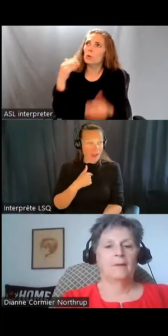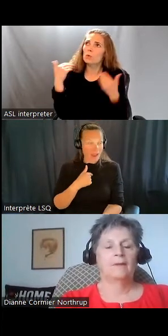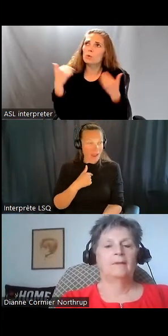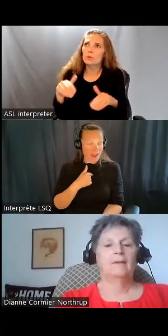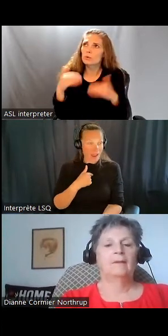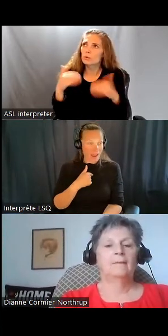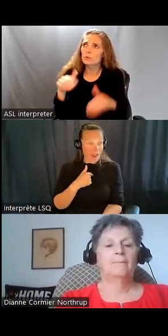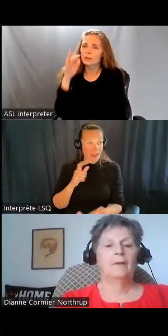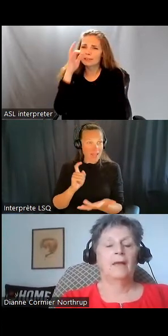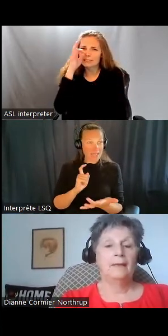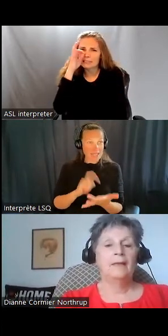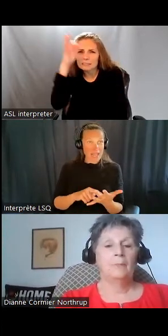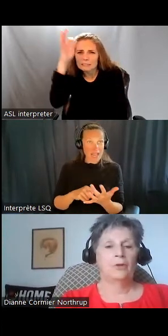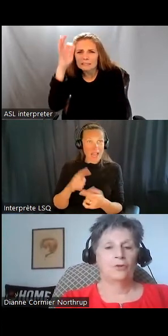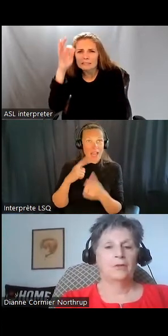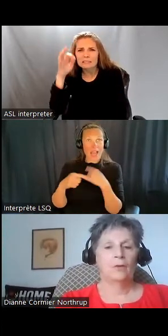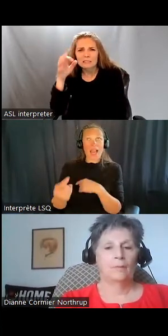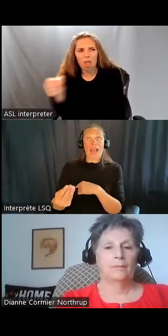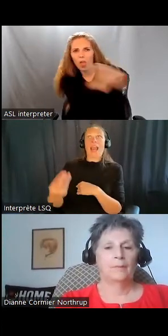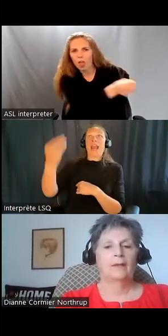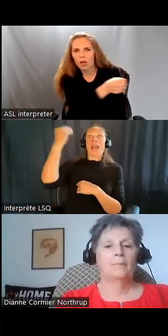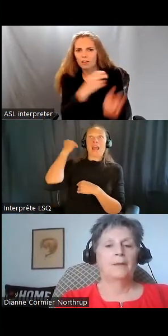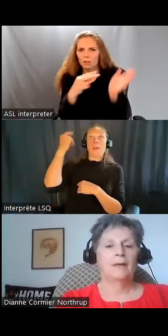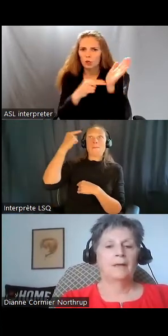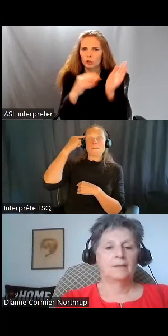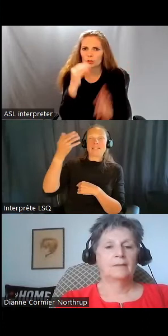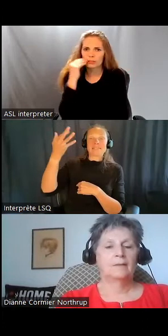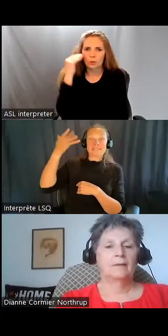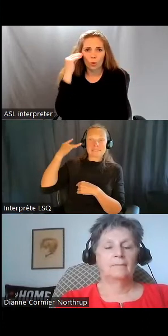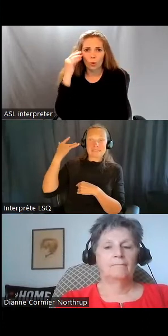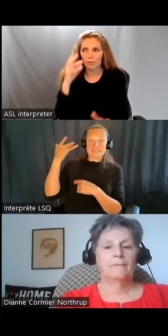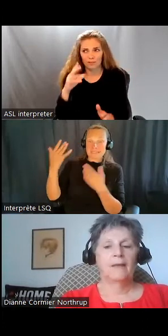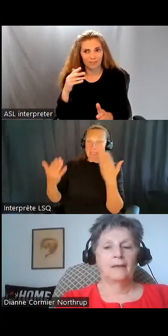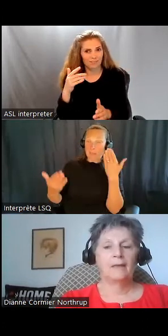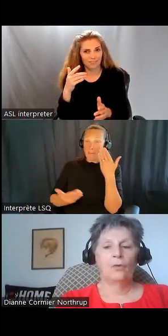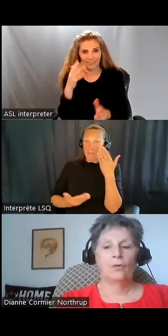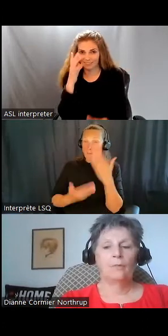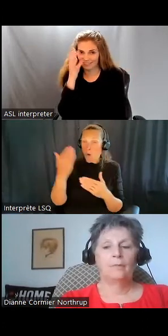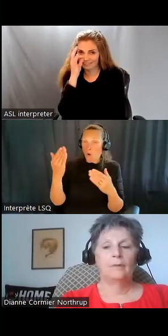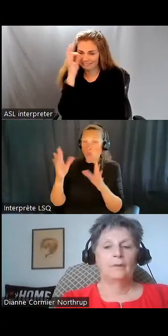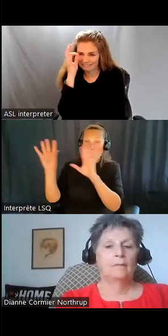quand je repasse qu'ils ont failli finir dans une maison de retraite